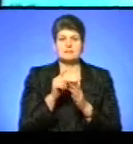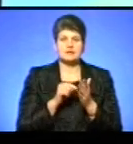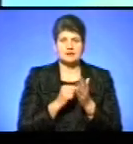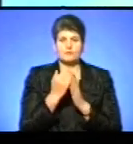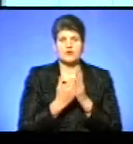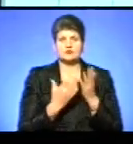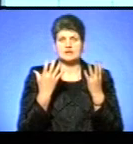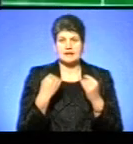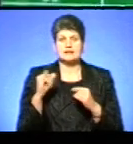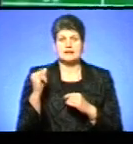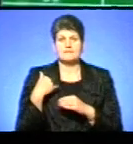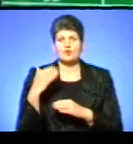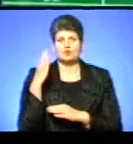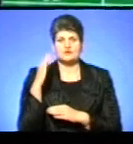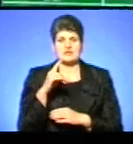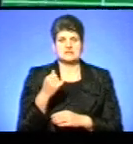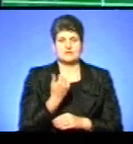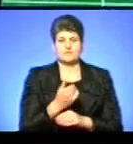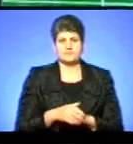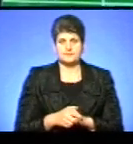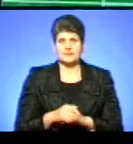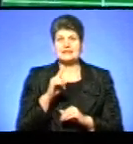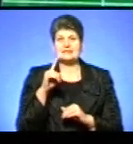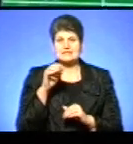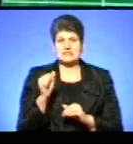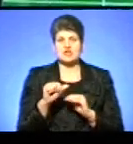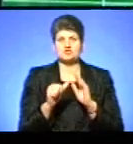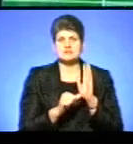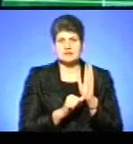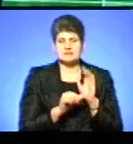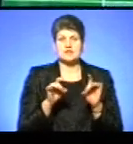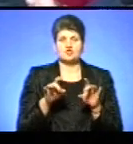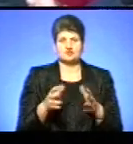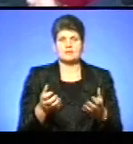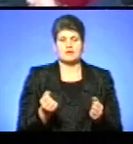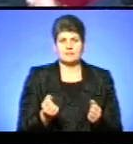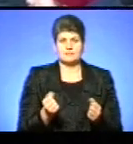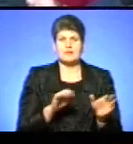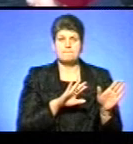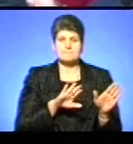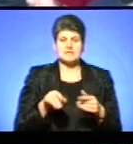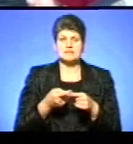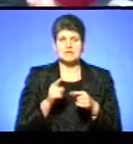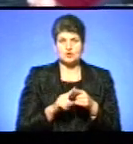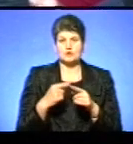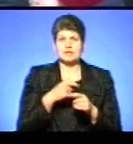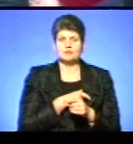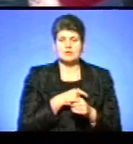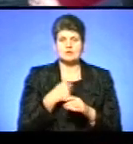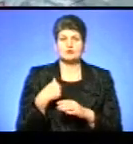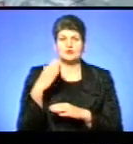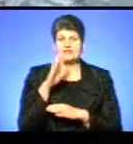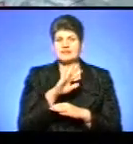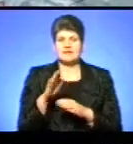денний. І проголосували за нього. За 16 рішення прийнято. Після цього депутати проголосували не